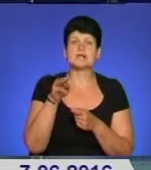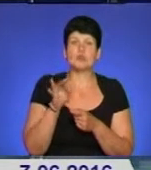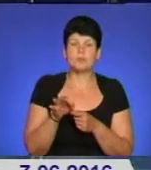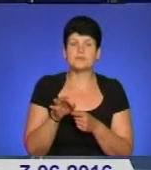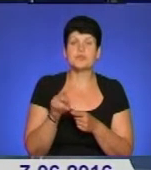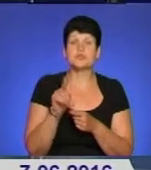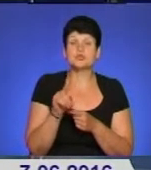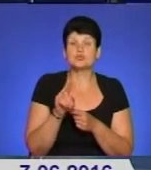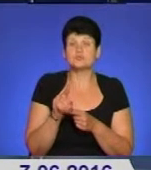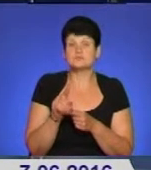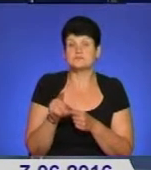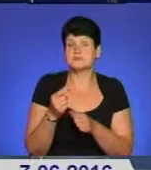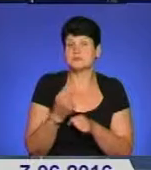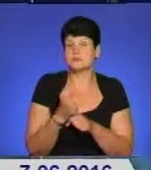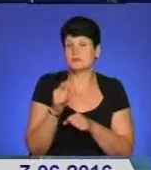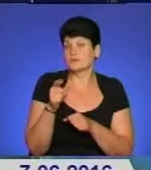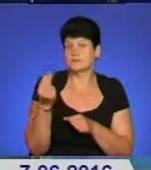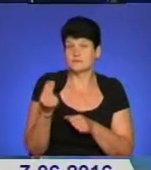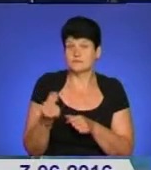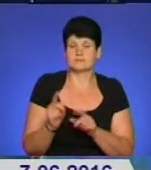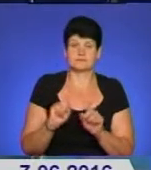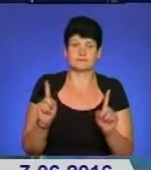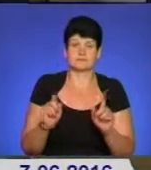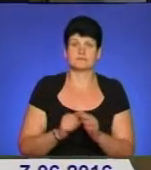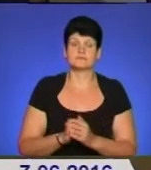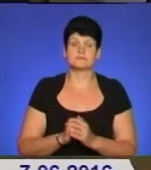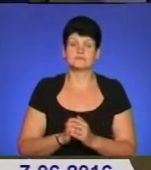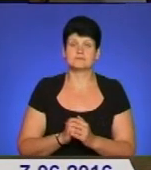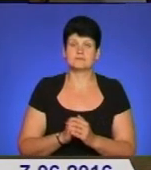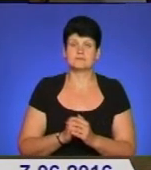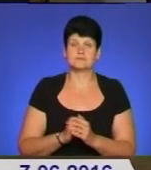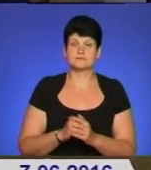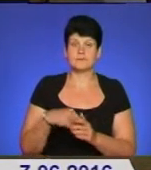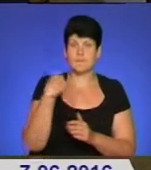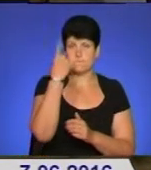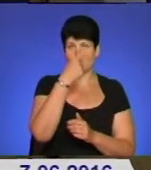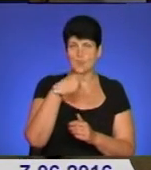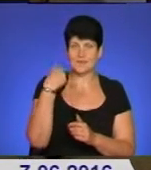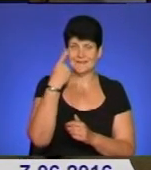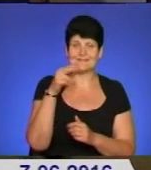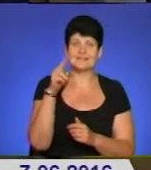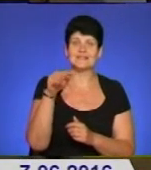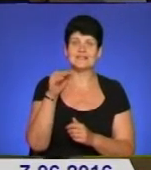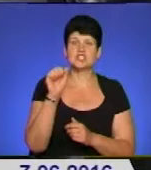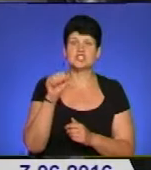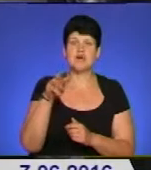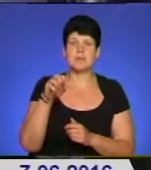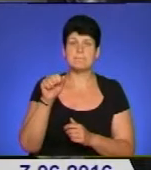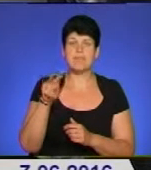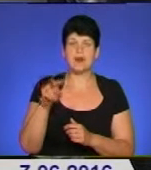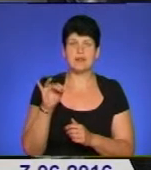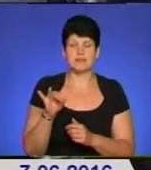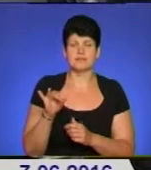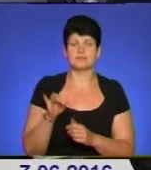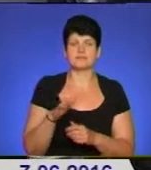втілення такої неординарної ідеї, дізнавалася Любов Гадомська. Портрет Джамали – далеко не перша творча робота